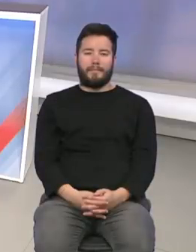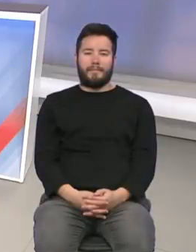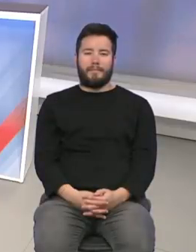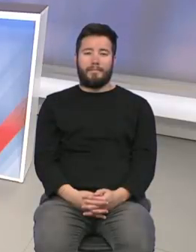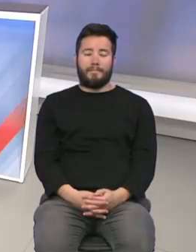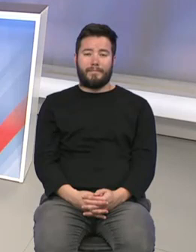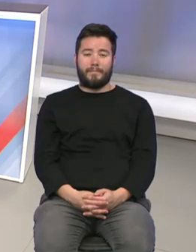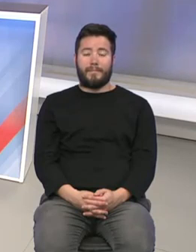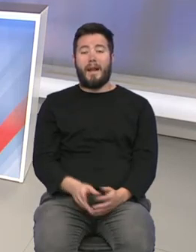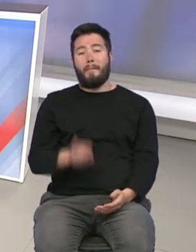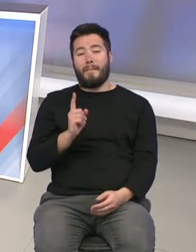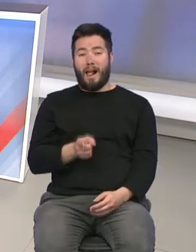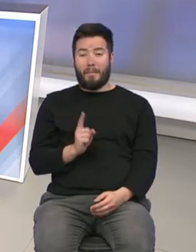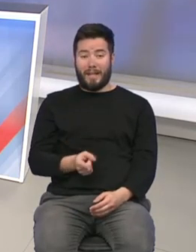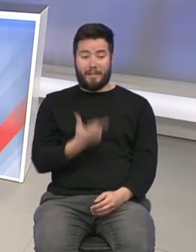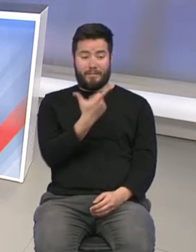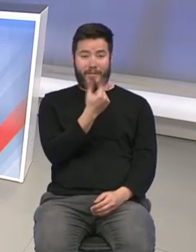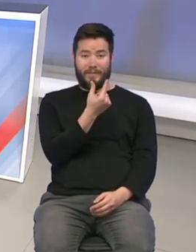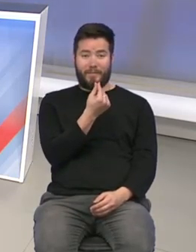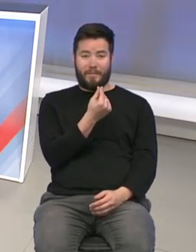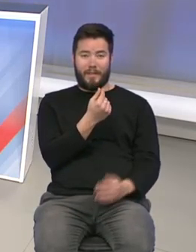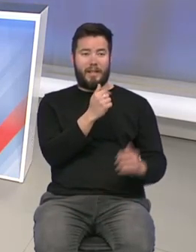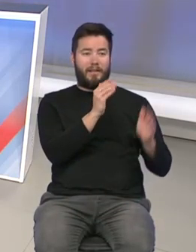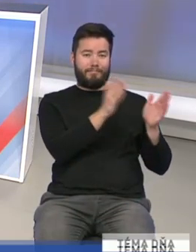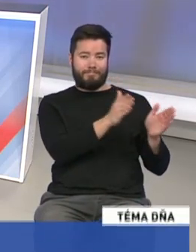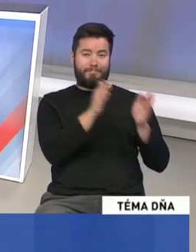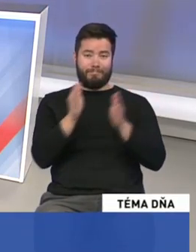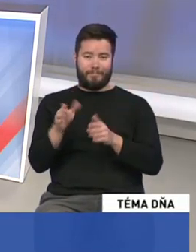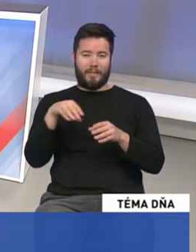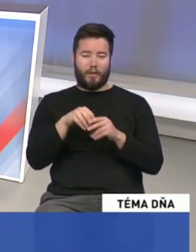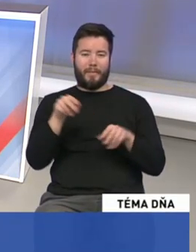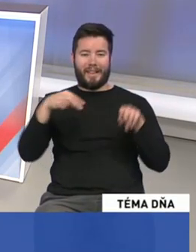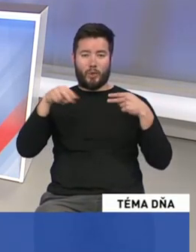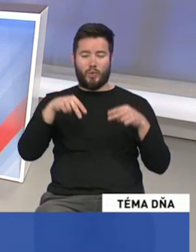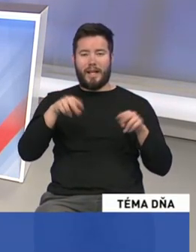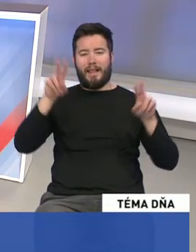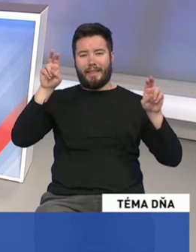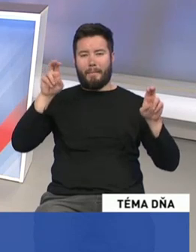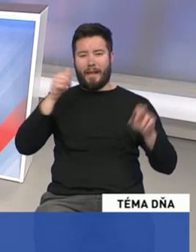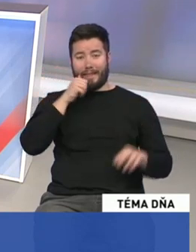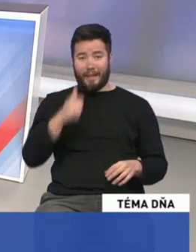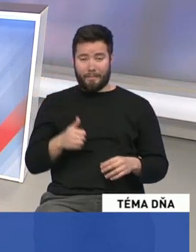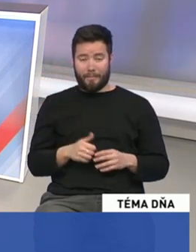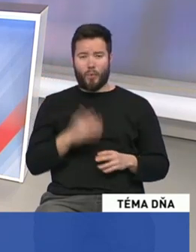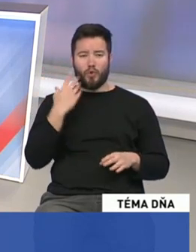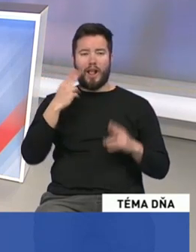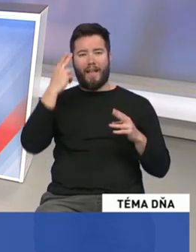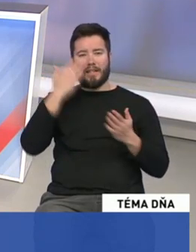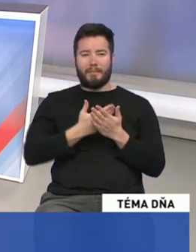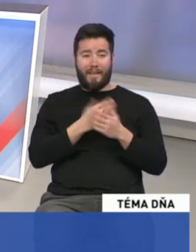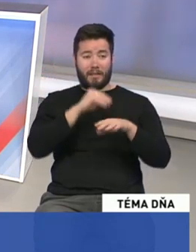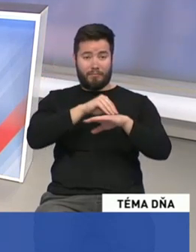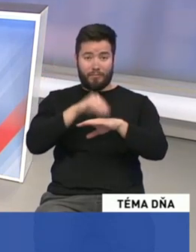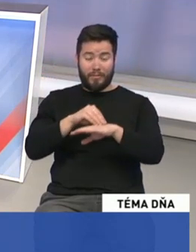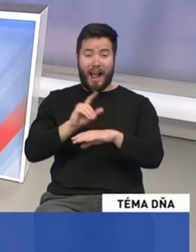Takto teda mala vyzerať zostáva v rámci druhého diskusného duelu v dnešnej večernej téme dňa. To som aj avizoval ešte v hlavných správach, no tesne pred